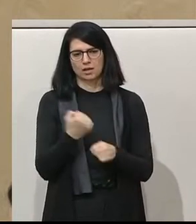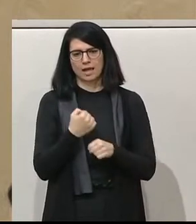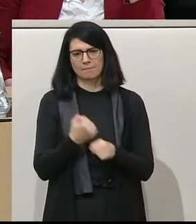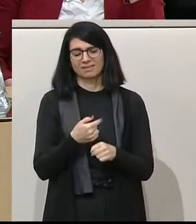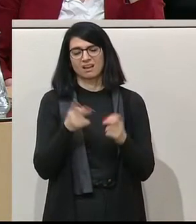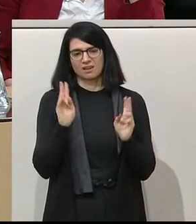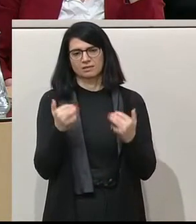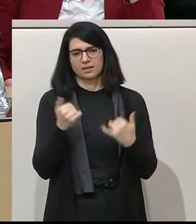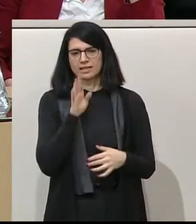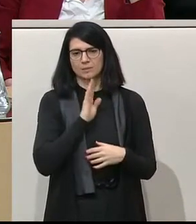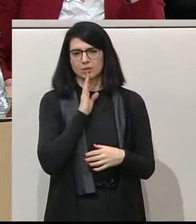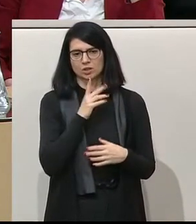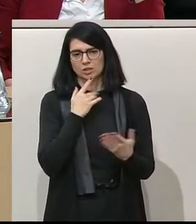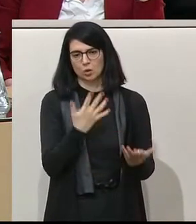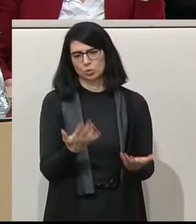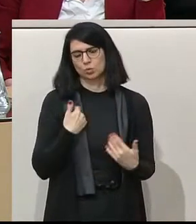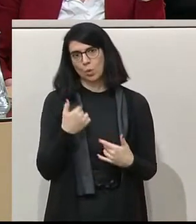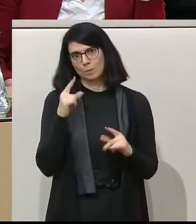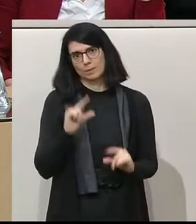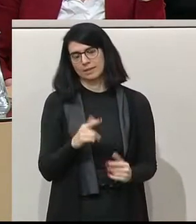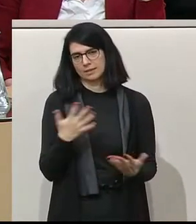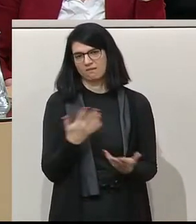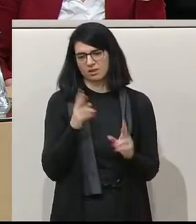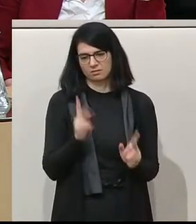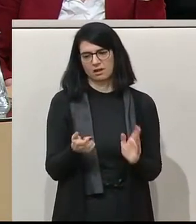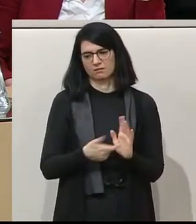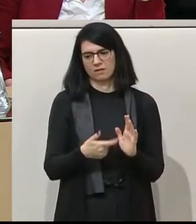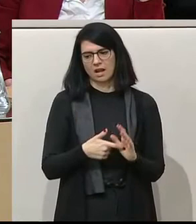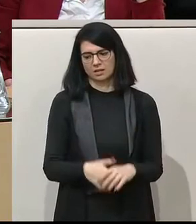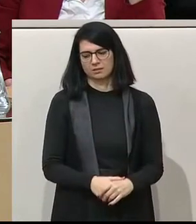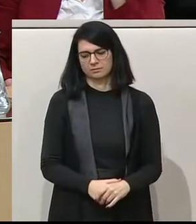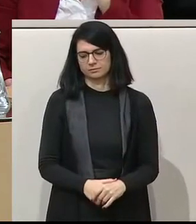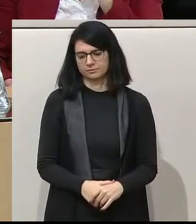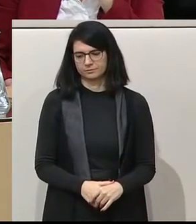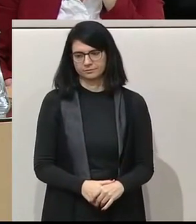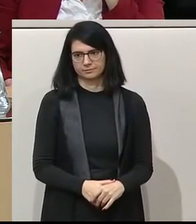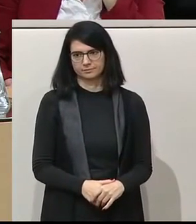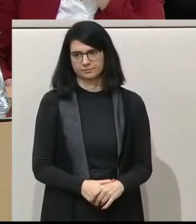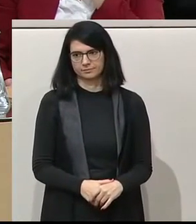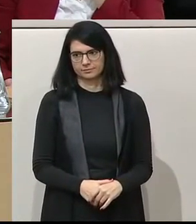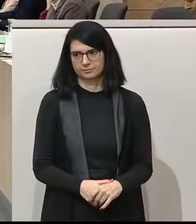Pension gehen können. Das ist ja wohl das Mindeste für diese Menschen, geschätzte Damen und Herren.